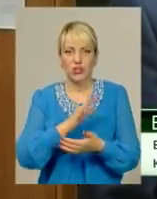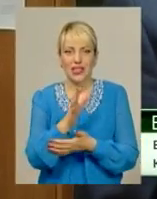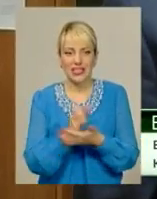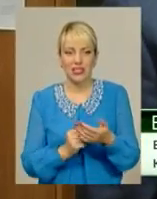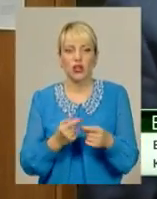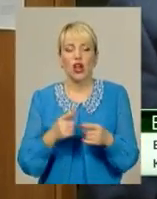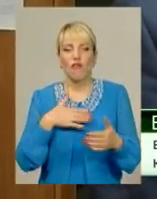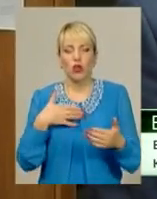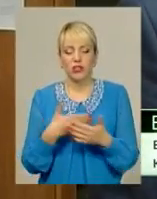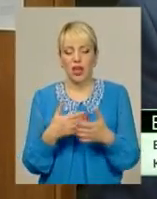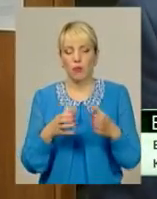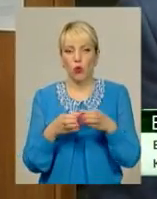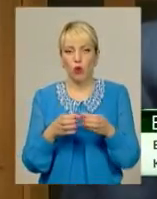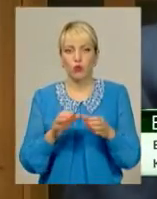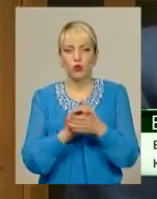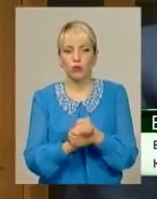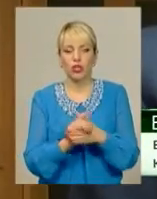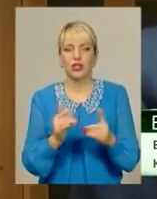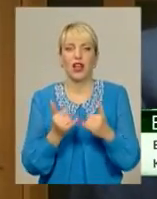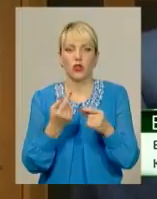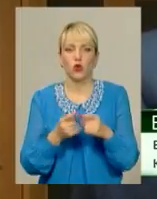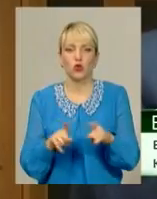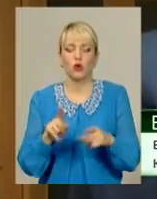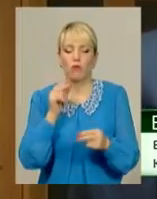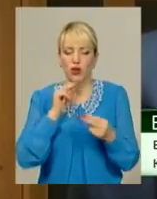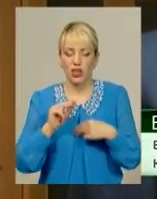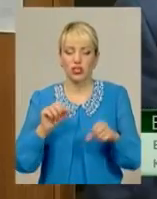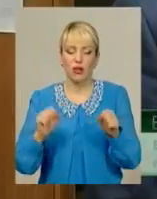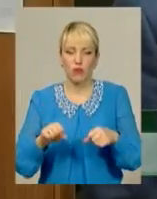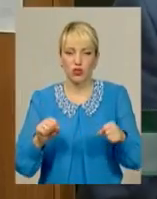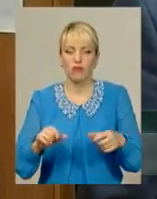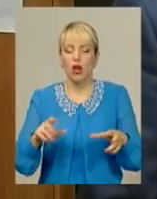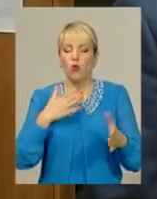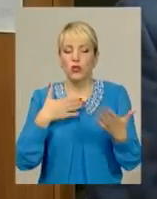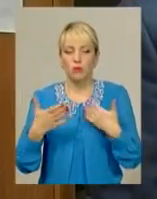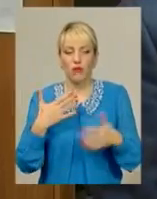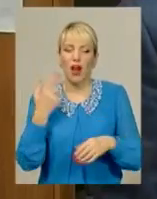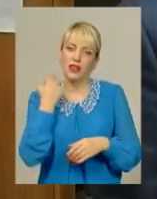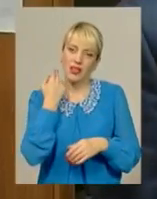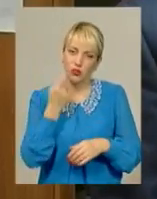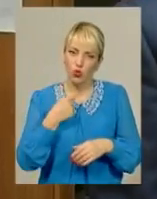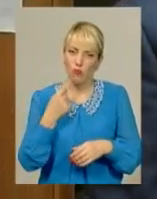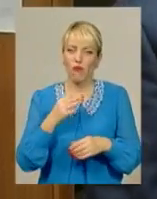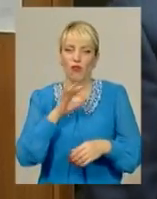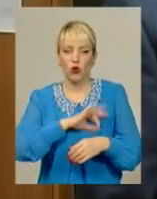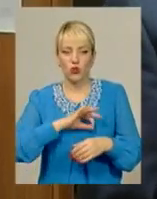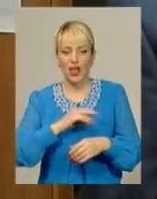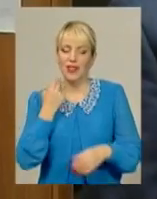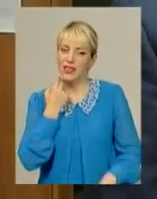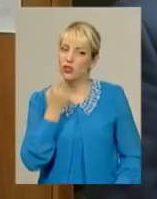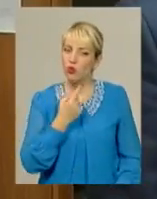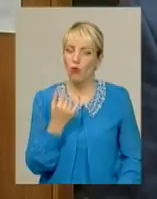Корпусу миру, для того, щоб покращити можливості у спілкуванні англійської, у використанні англійської мови